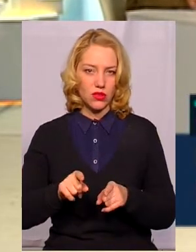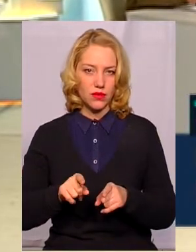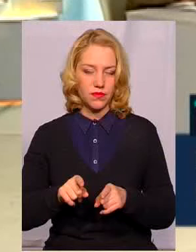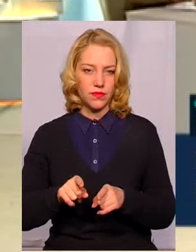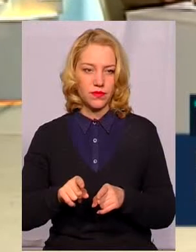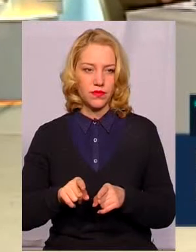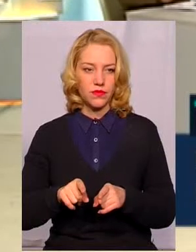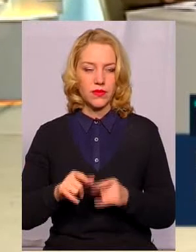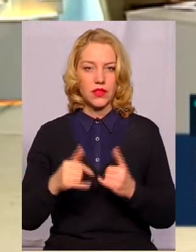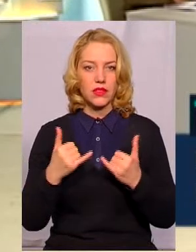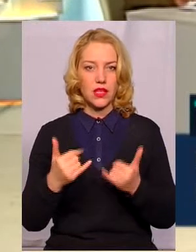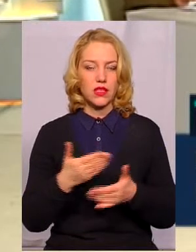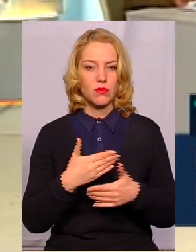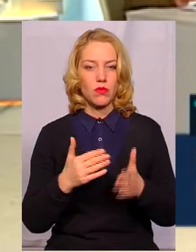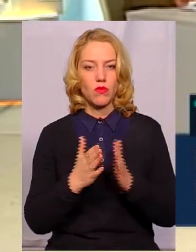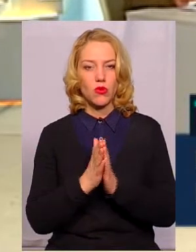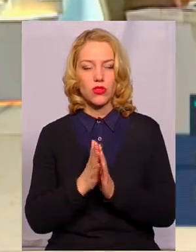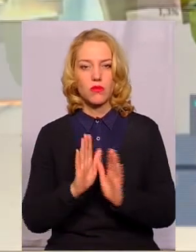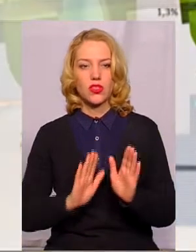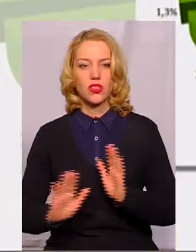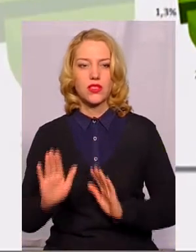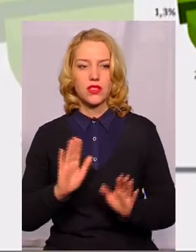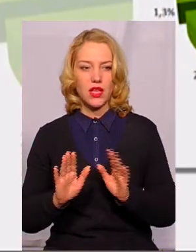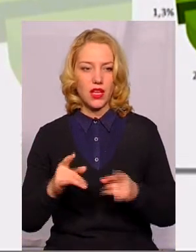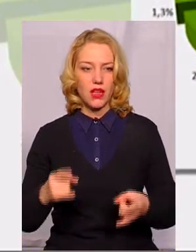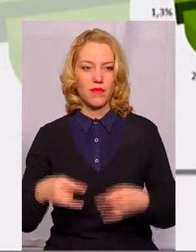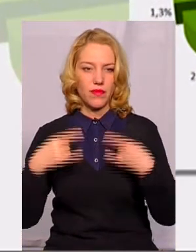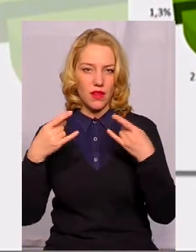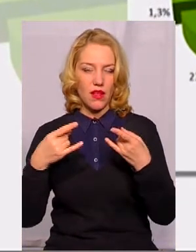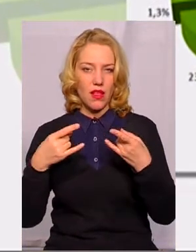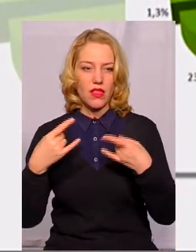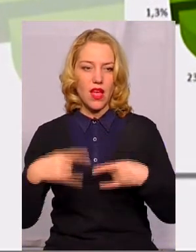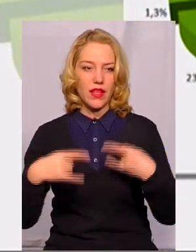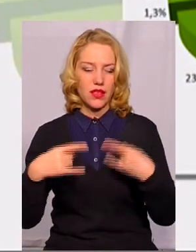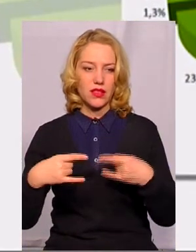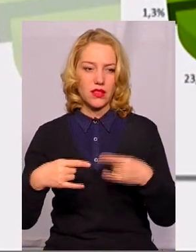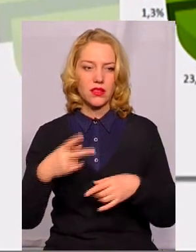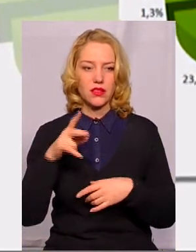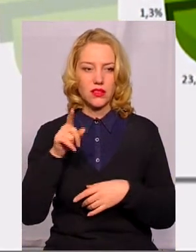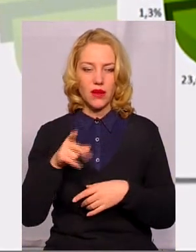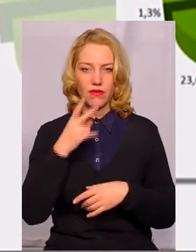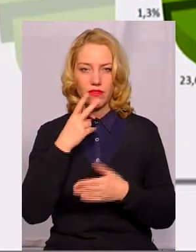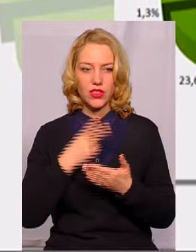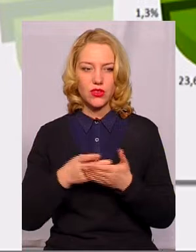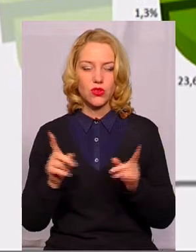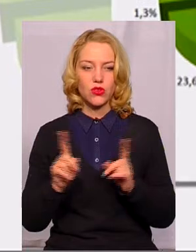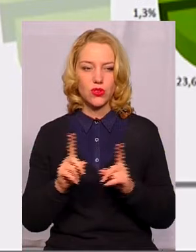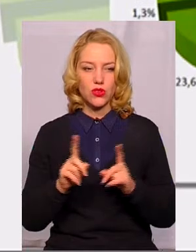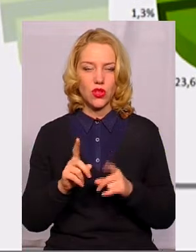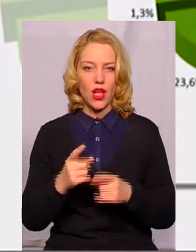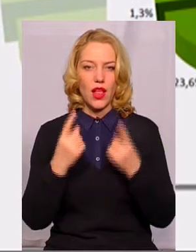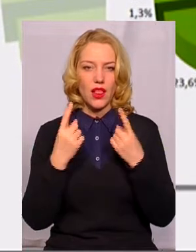зараз ми попросимо режисера вивести на екран ці, і там видно, що